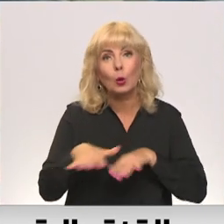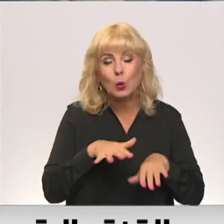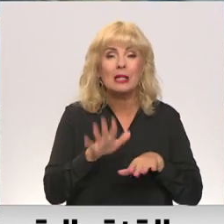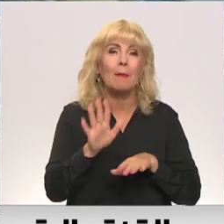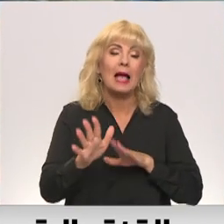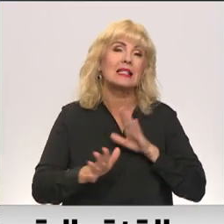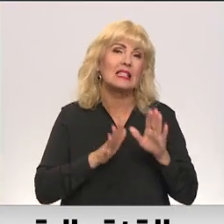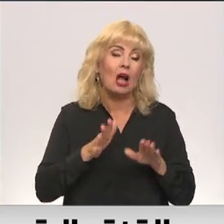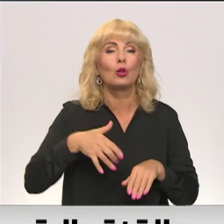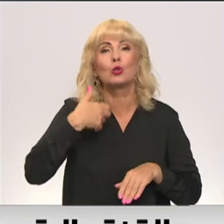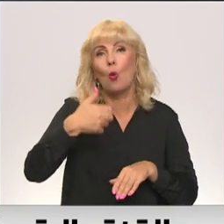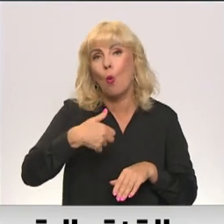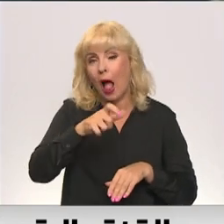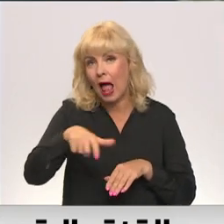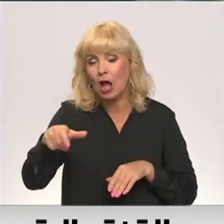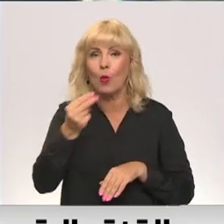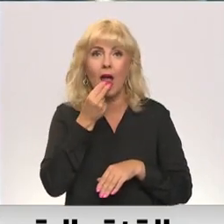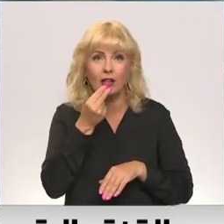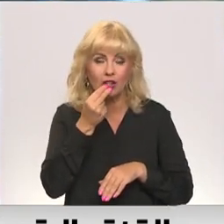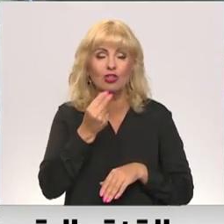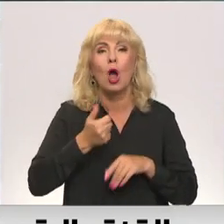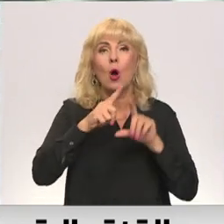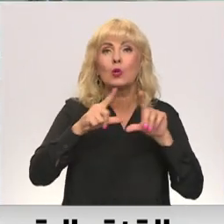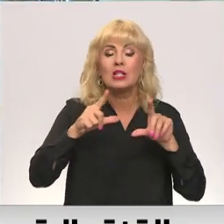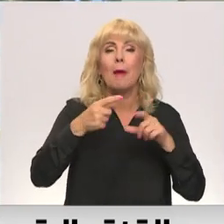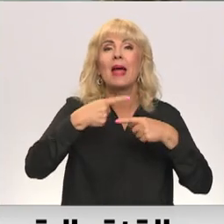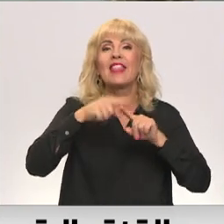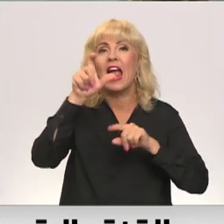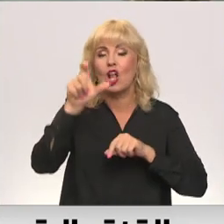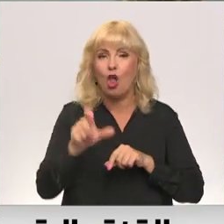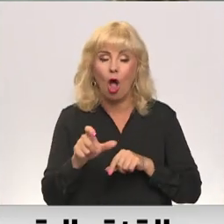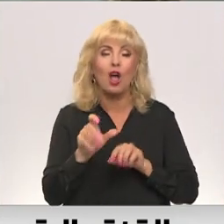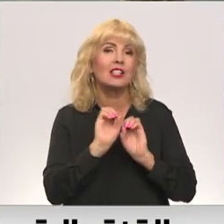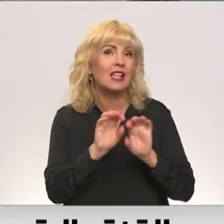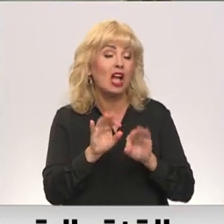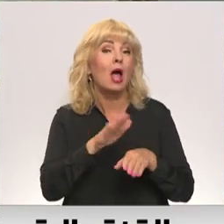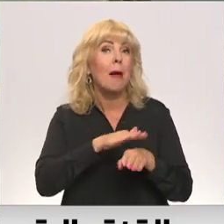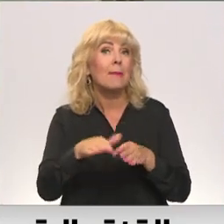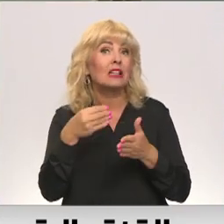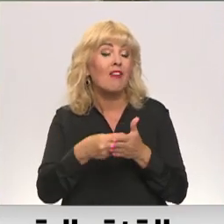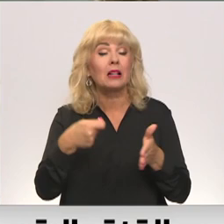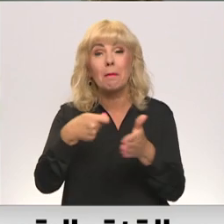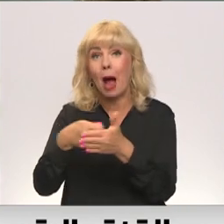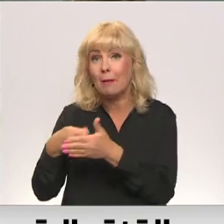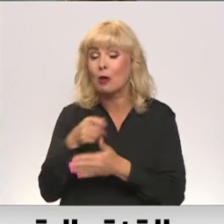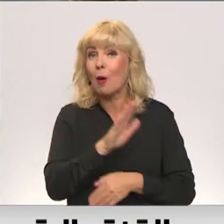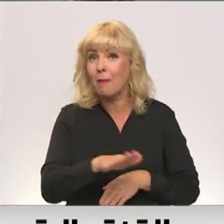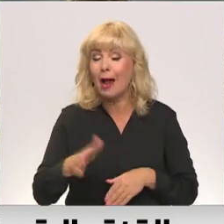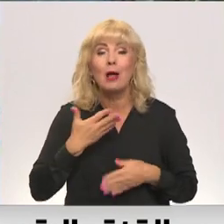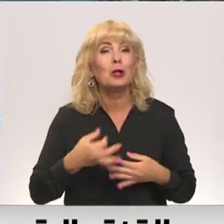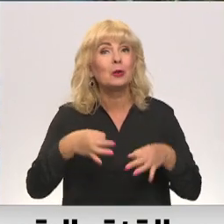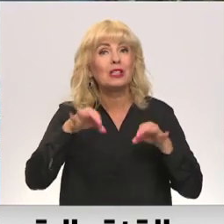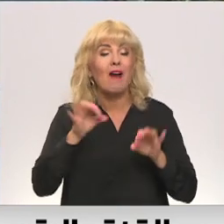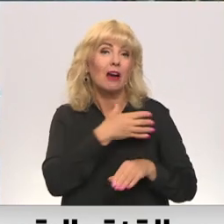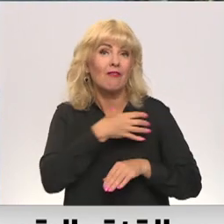skolē no ēdināšanai. Uzņēmumu pārtikas tehnoloģi ar ETV norāda, lai varētu pilnvērtīgi pabrot bērnus, ļoti būtisks